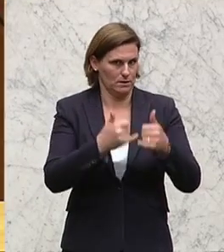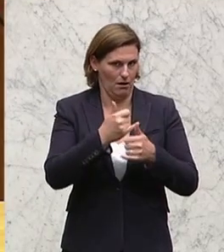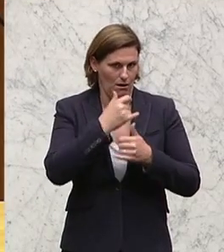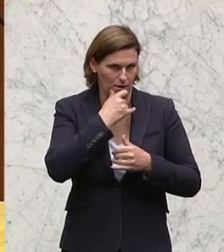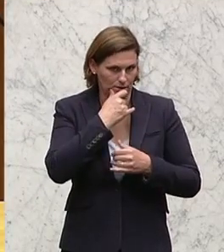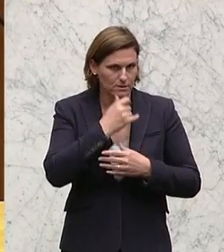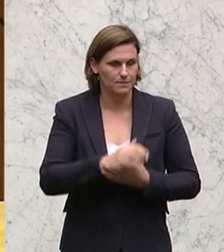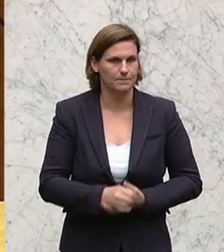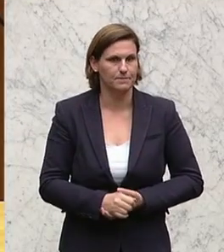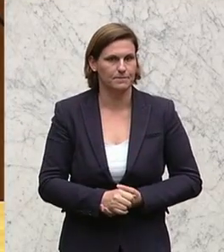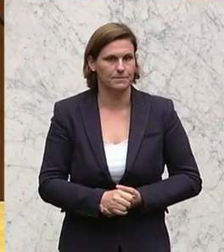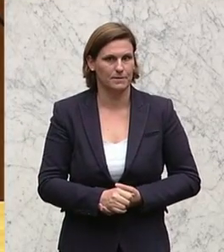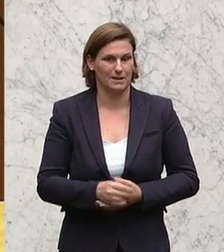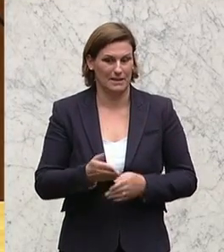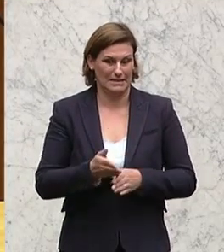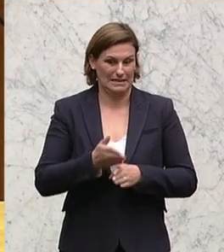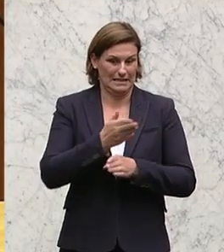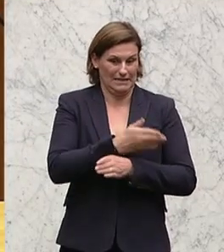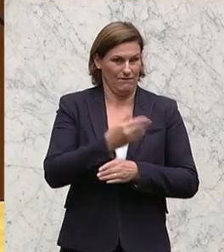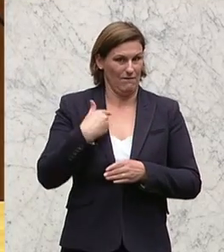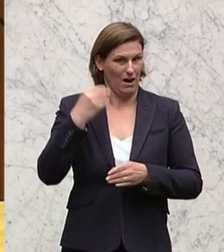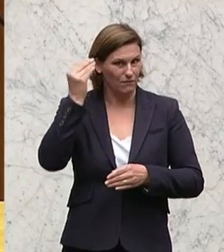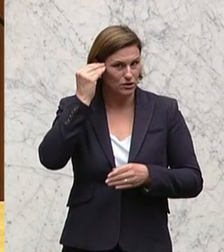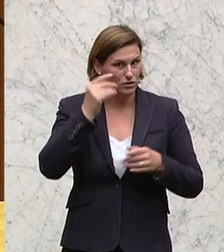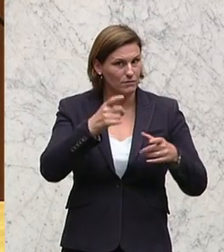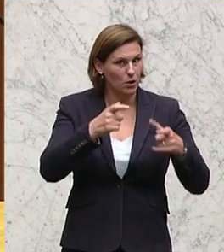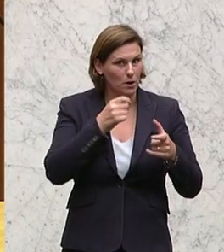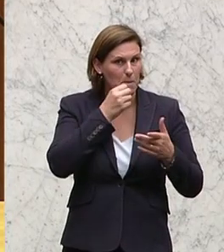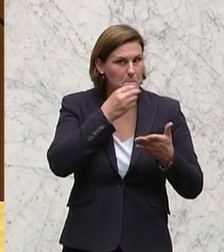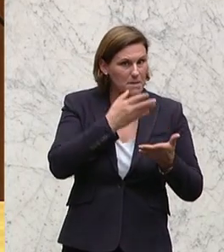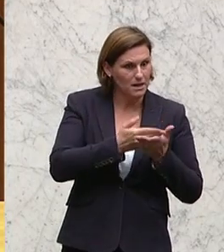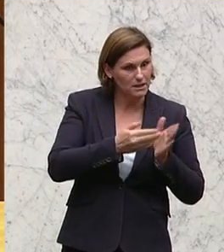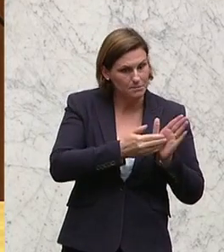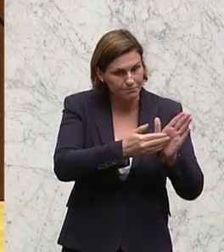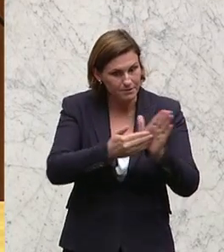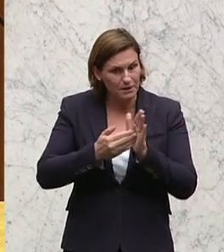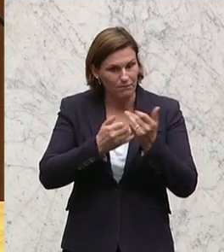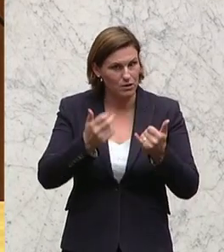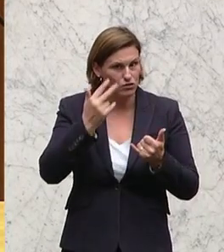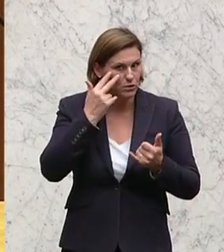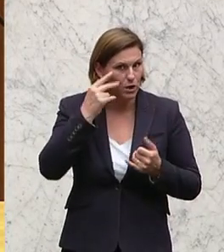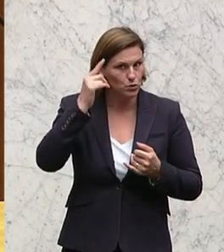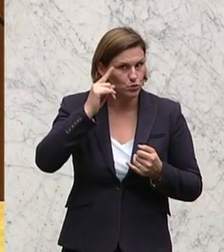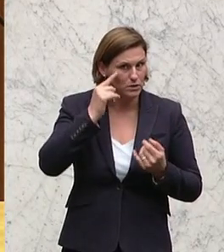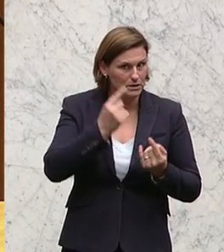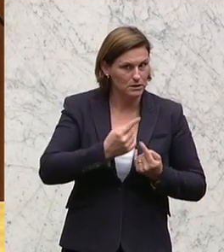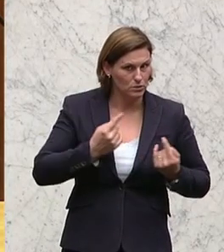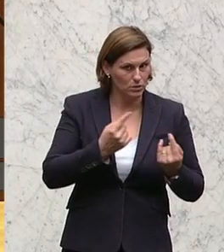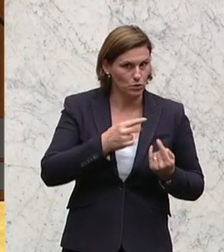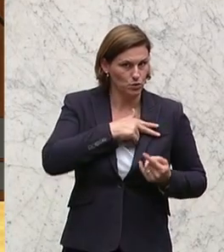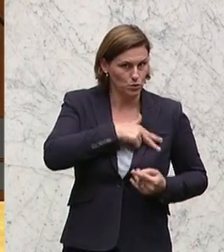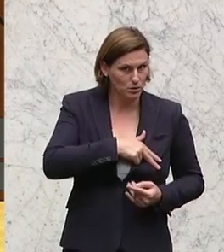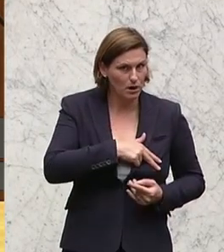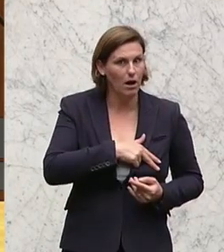Bezugnehmend auf den im letzten Wissenschaftsausschuss präsentierten Bericht zur sozialen Lage der Studierenden gehen 61